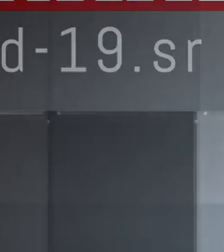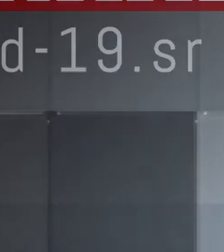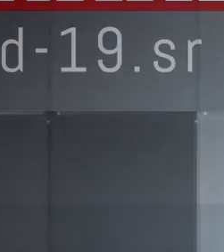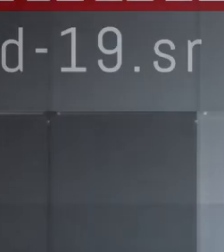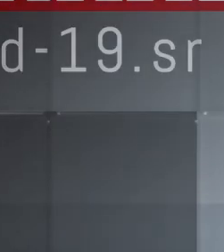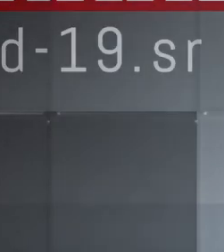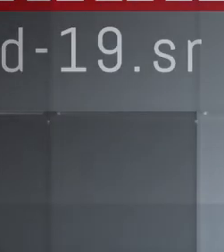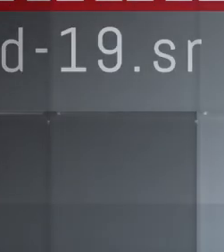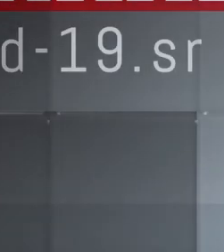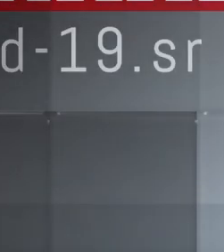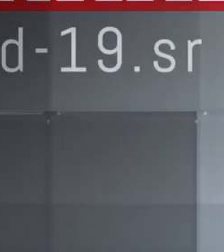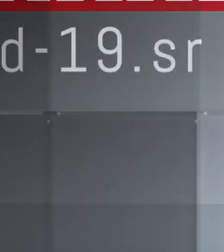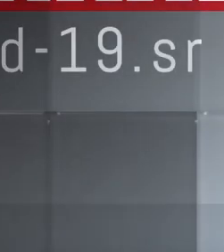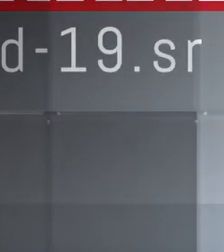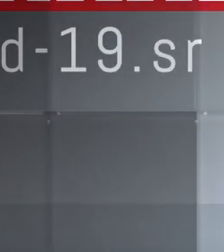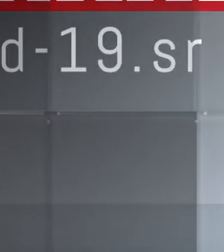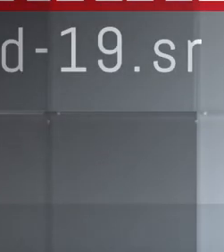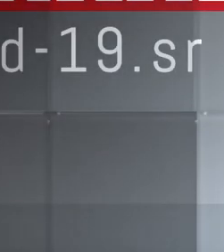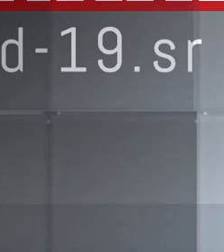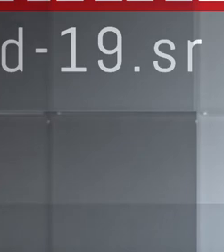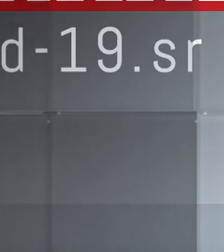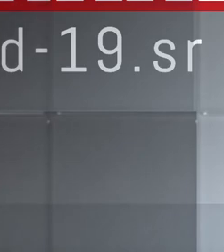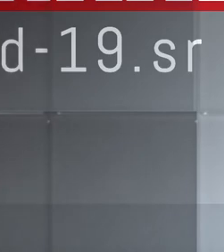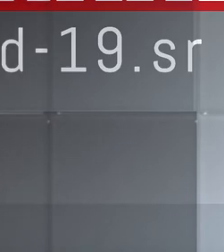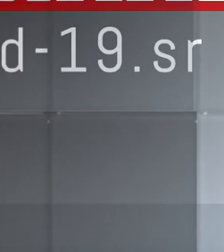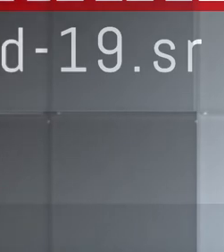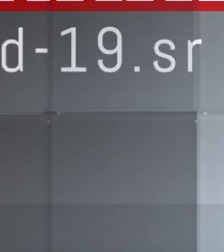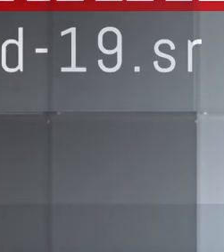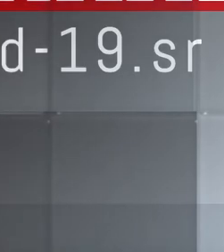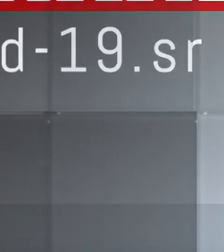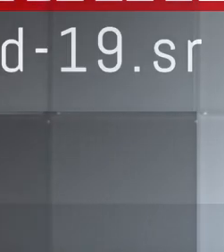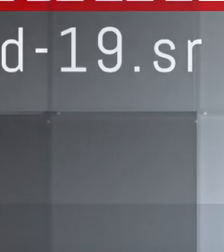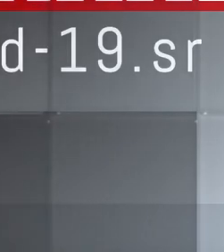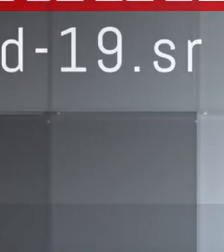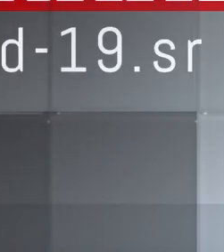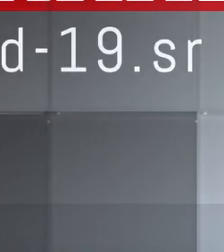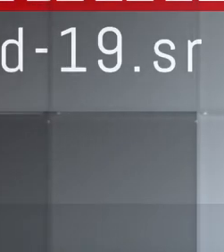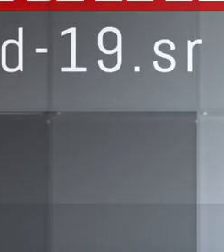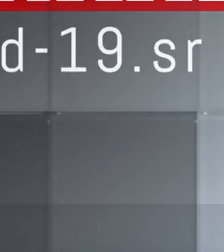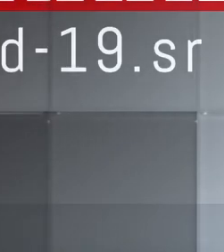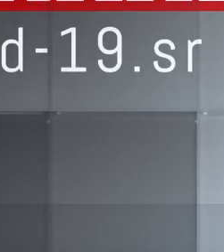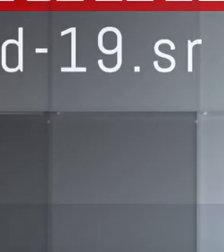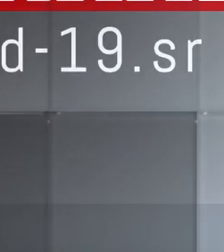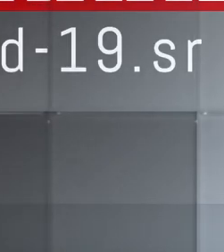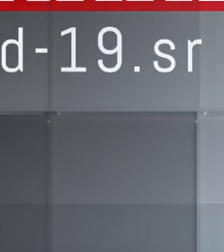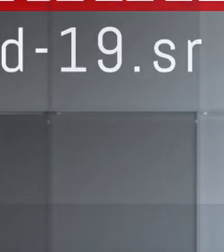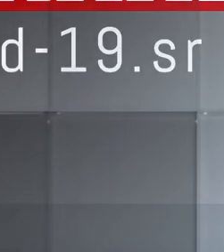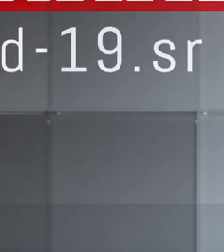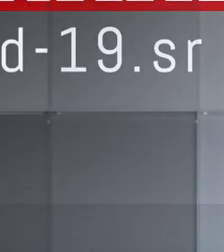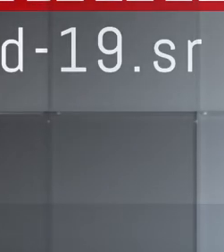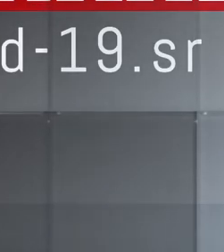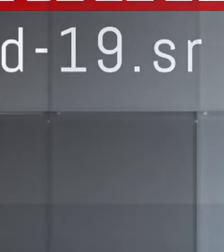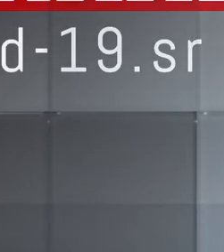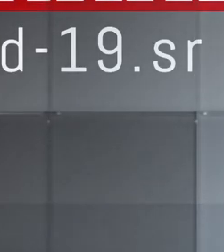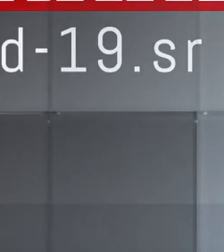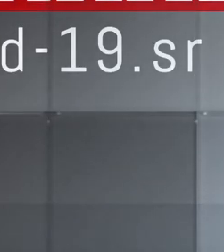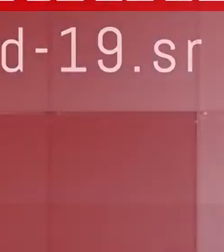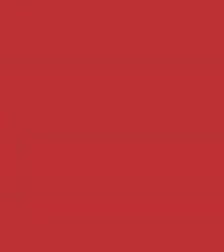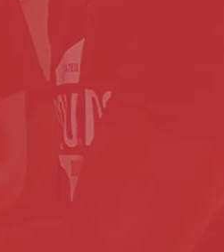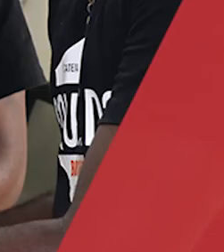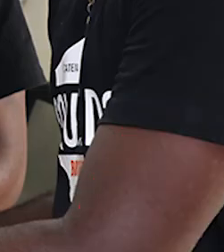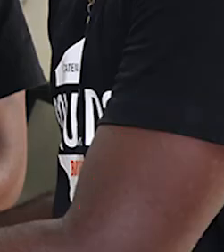De Mohana Challenge van het ministerie van Volksgezondheid, welke georganiseerd werd als onderdeel van de Mohana-campagne, is